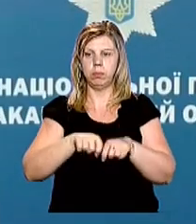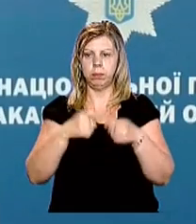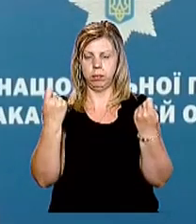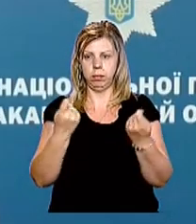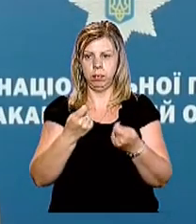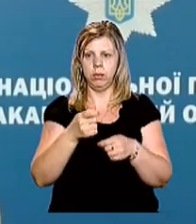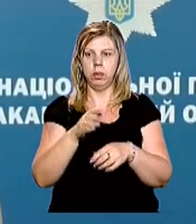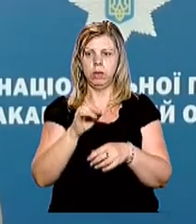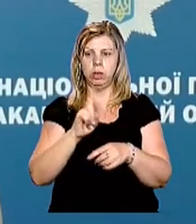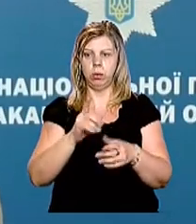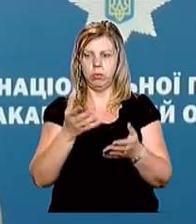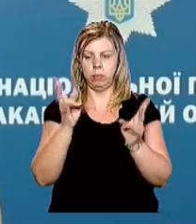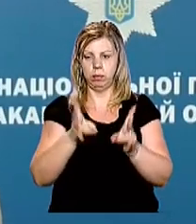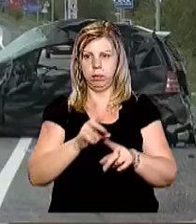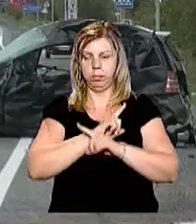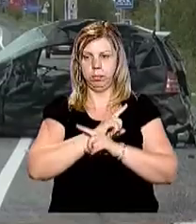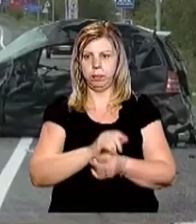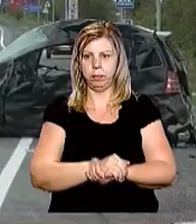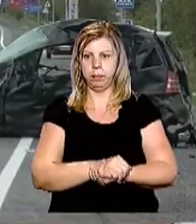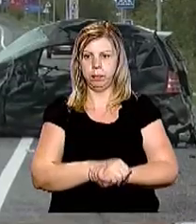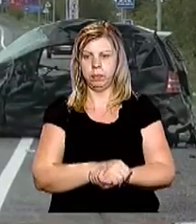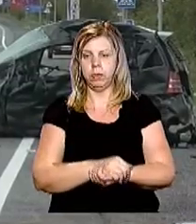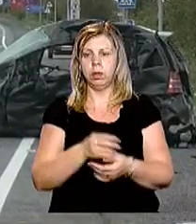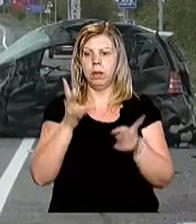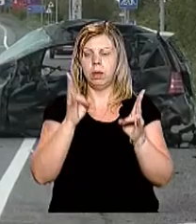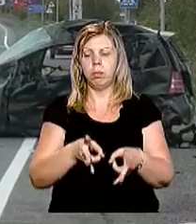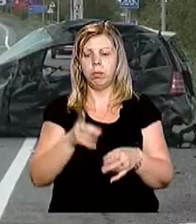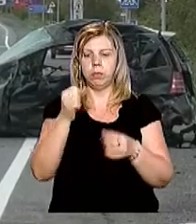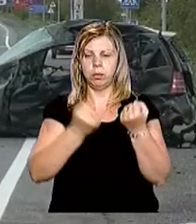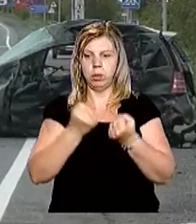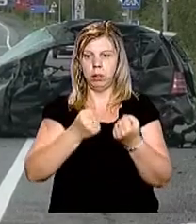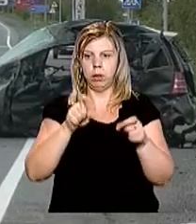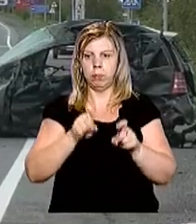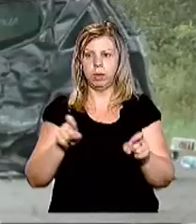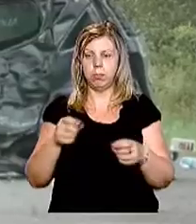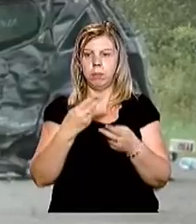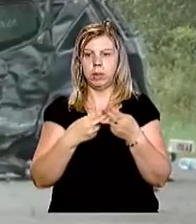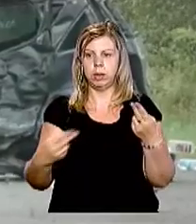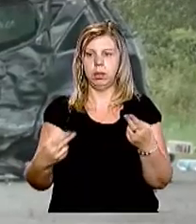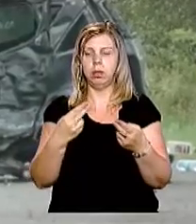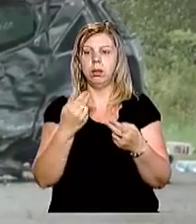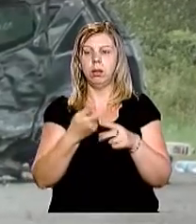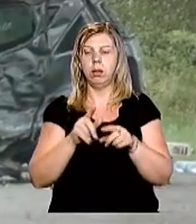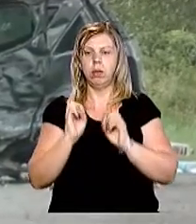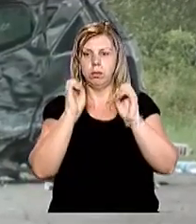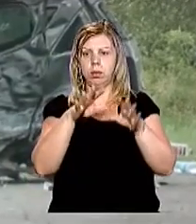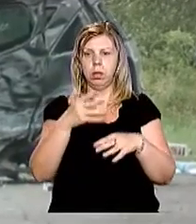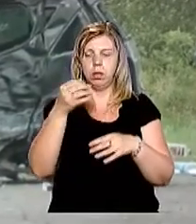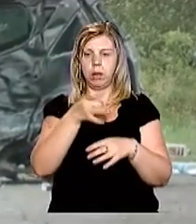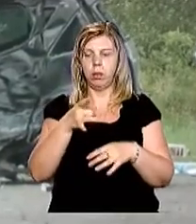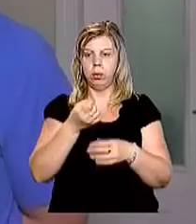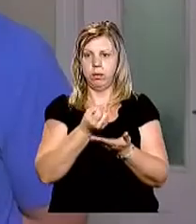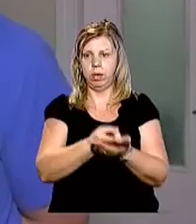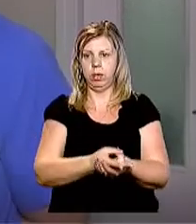правил безпеки дорожнього руху, що призвели до смерті потерпілого. Травмованих водія та пасажира автомобіля «Мерседес» доставили до Ужгородської районної